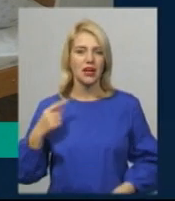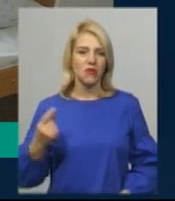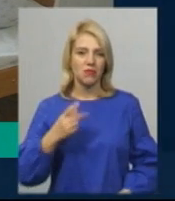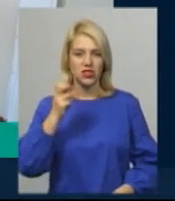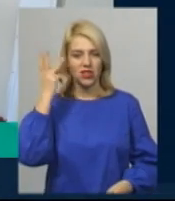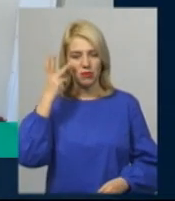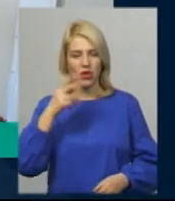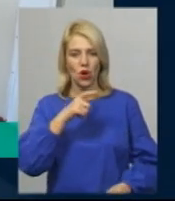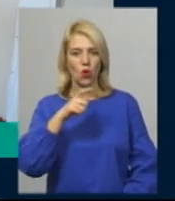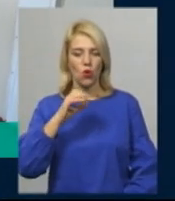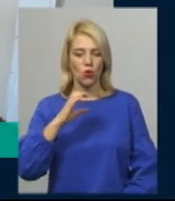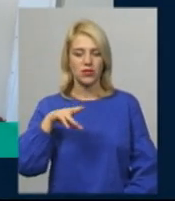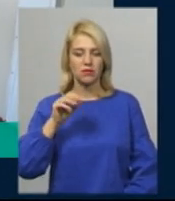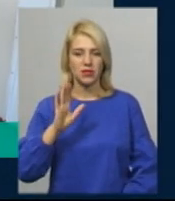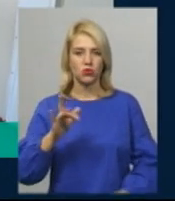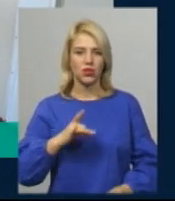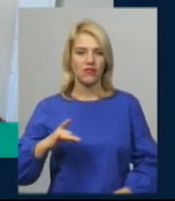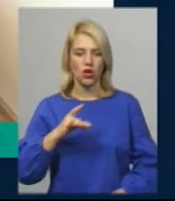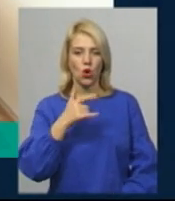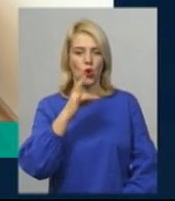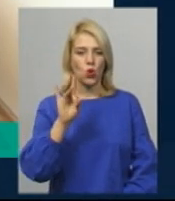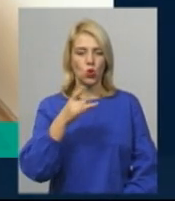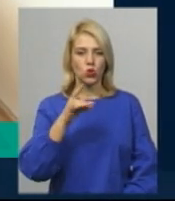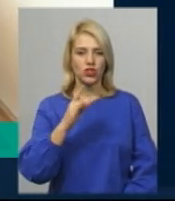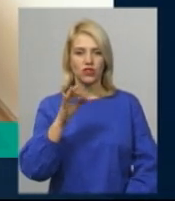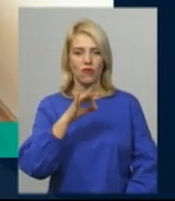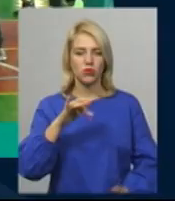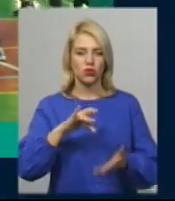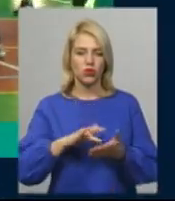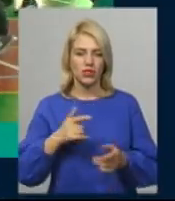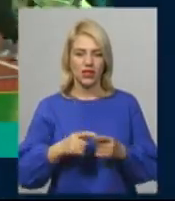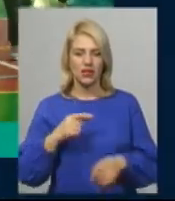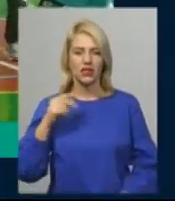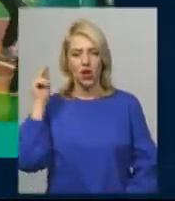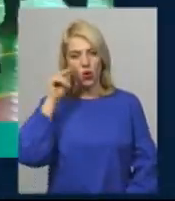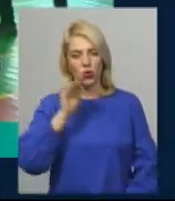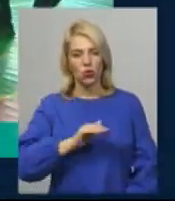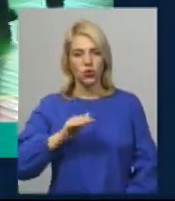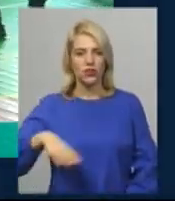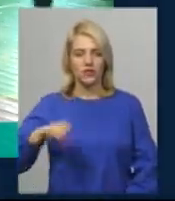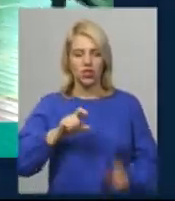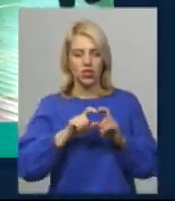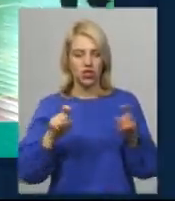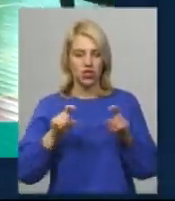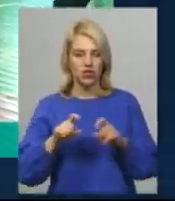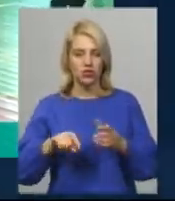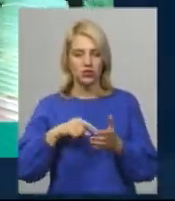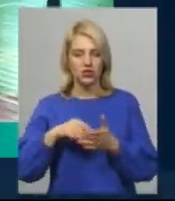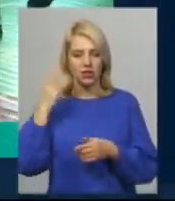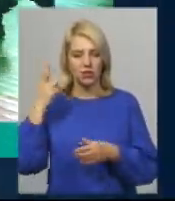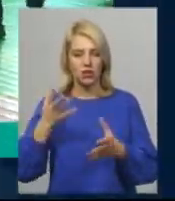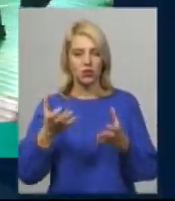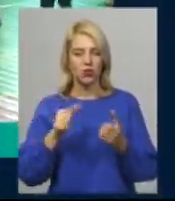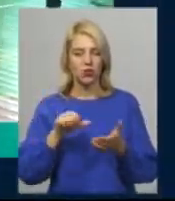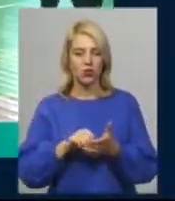Хмельниччині хоспіс розміститься у мікрорайоні Ружична, що в обласному центрі. Учні з усіх шкіл Хмельницького беруть участь у змаганнях під